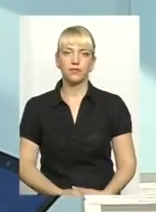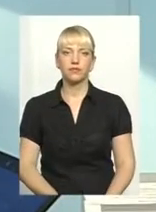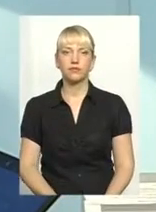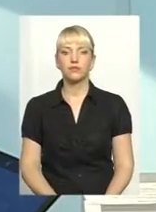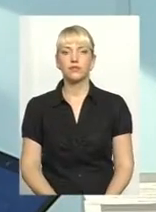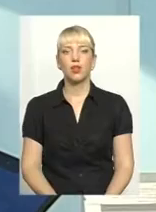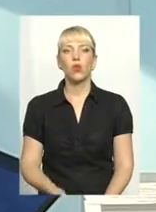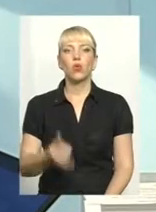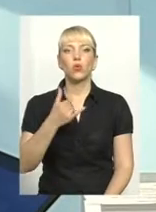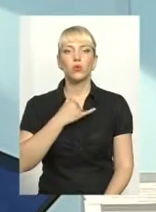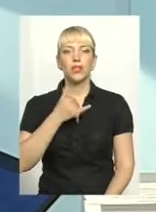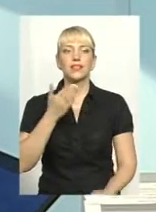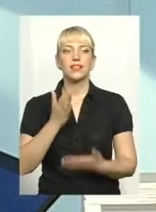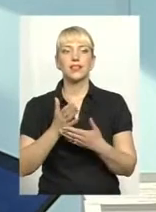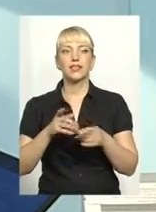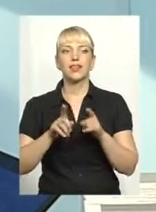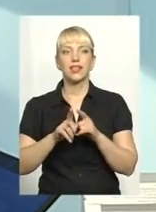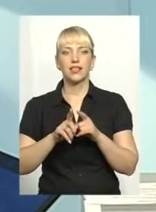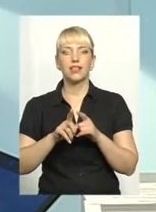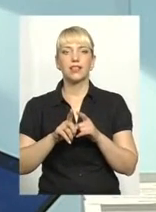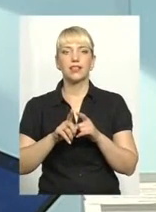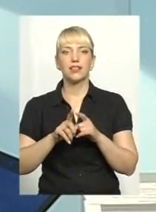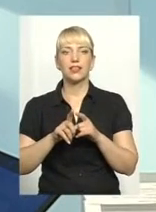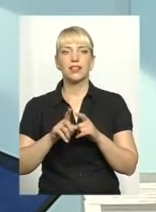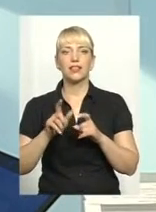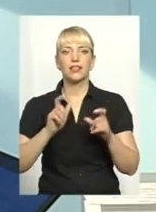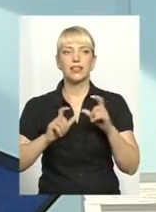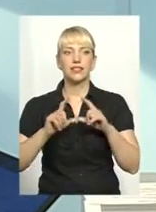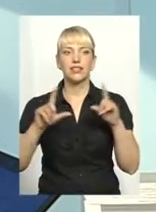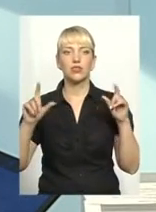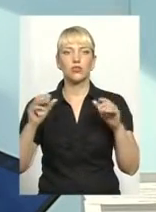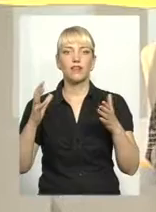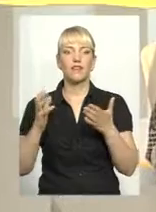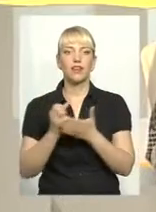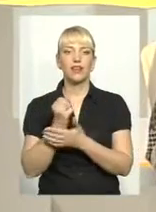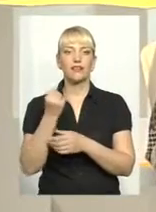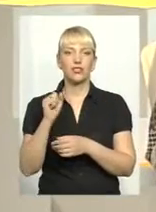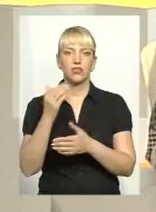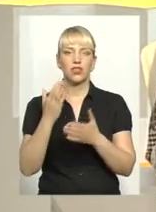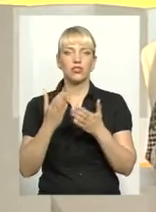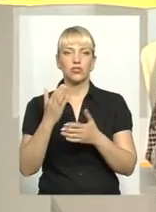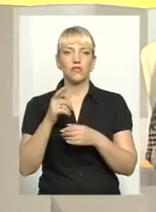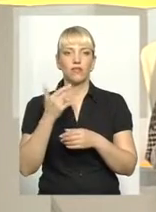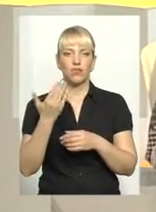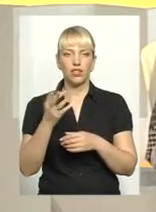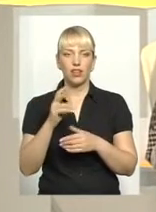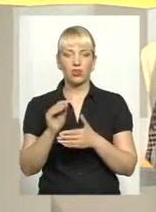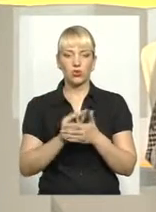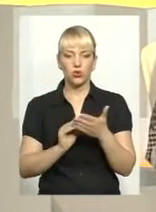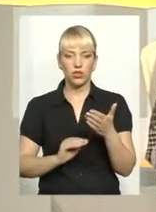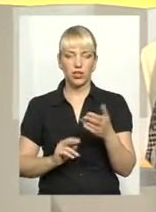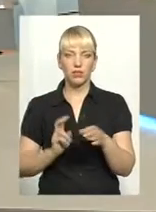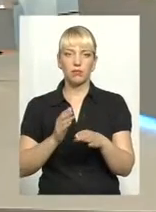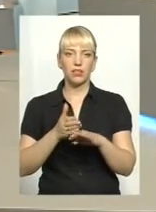В нас є такий інститут викривачів. Тобто, якщо ви, як журналіст, прийдете до якогось чиновника